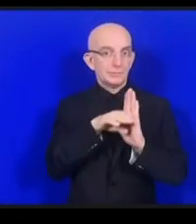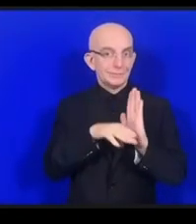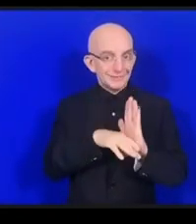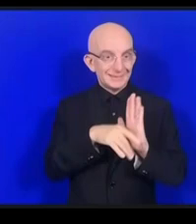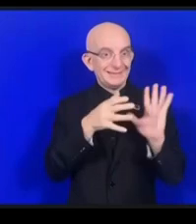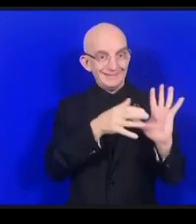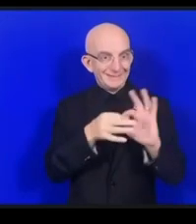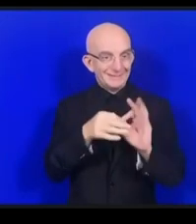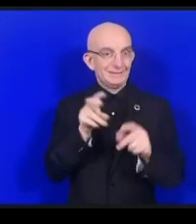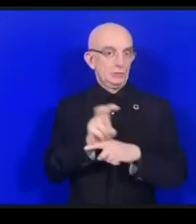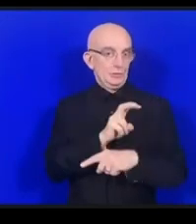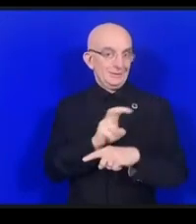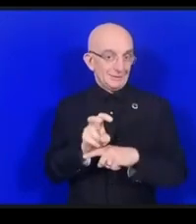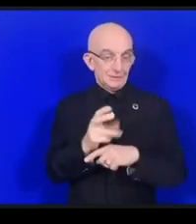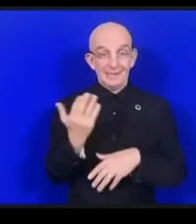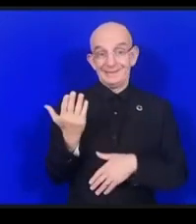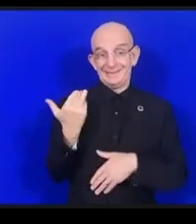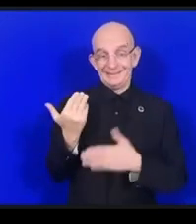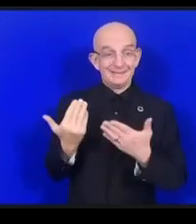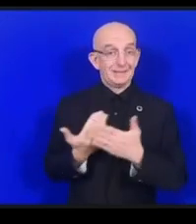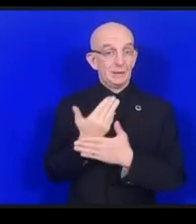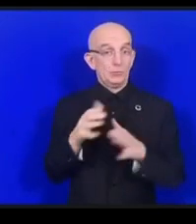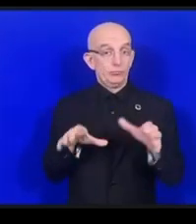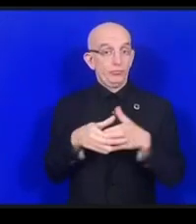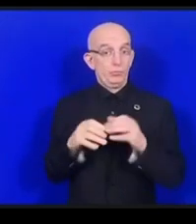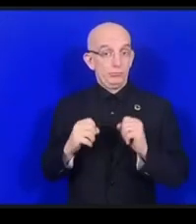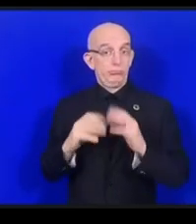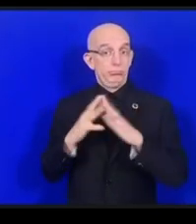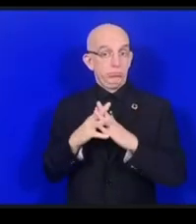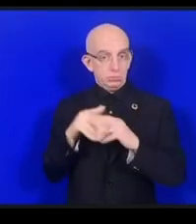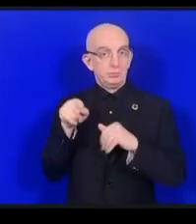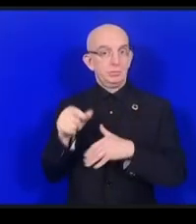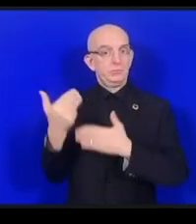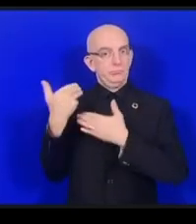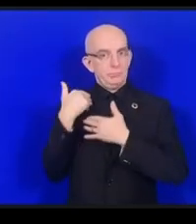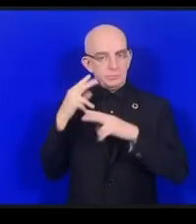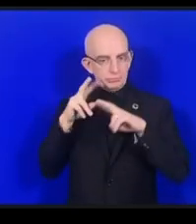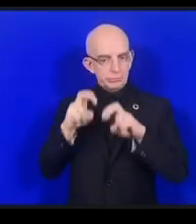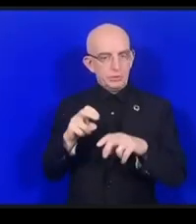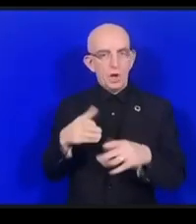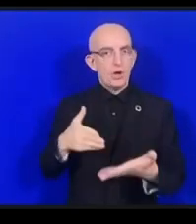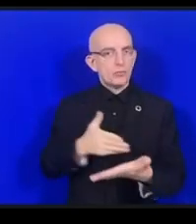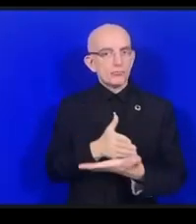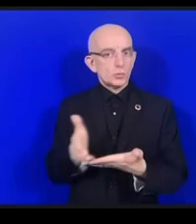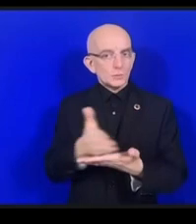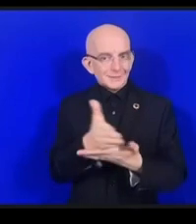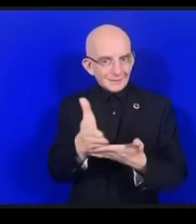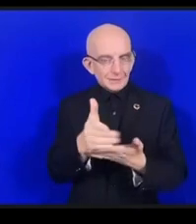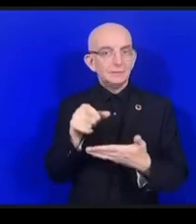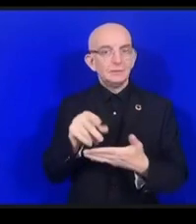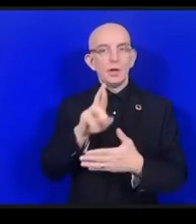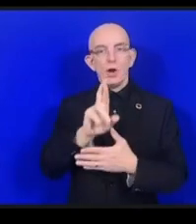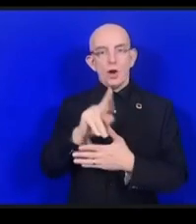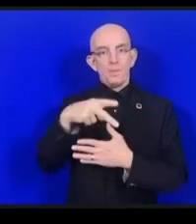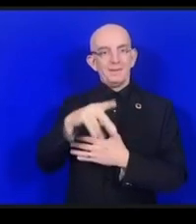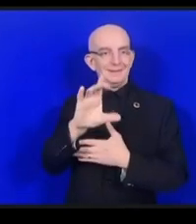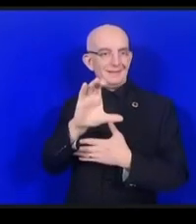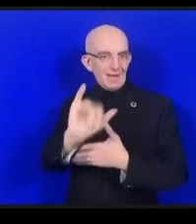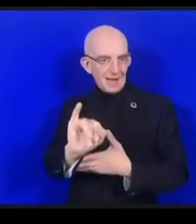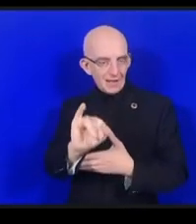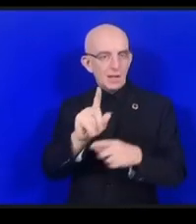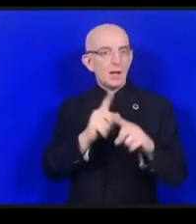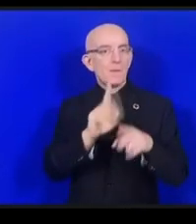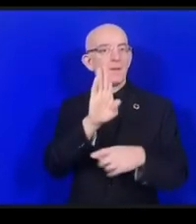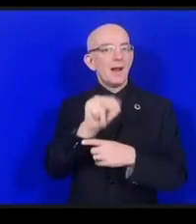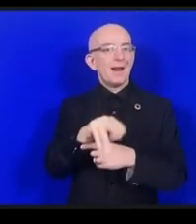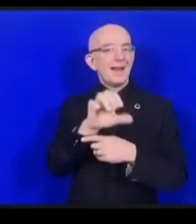RPKIとかそれからDNSセックなぜこういった重要な標準基